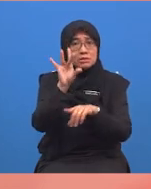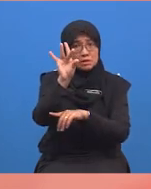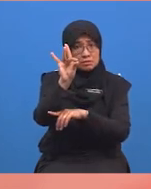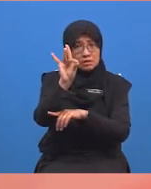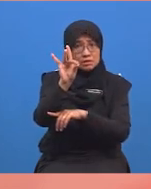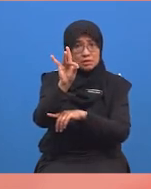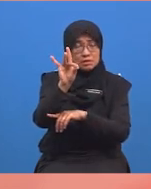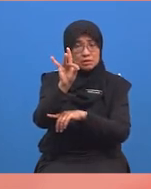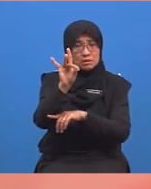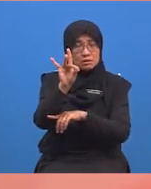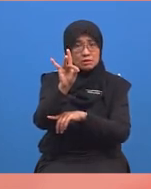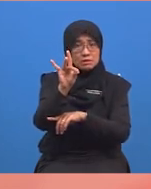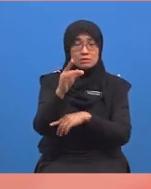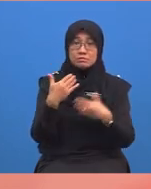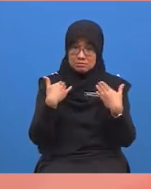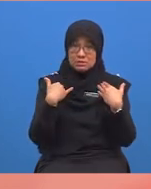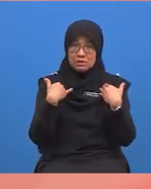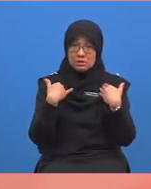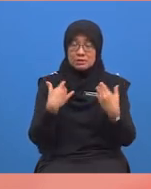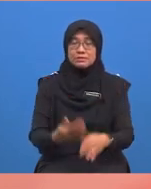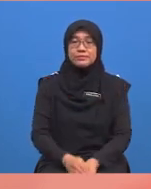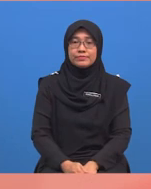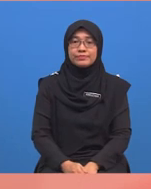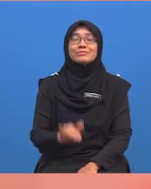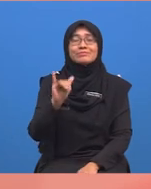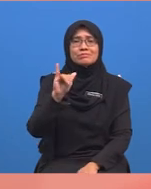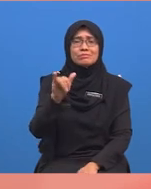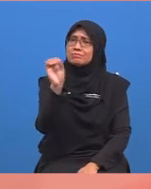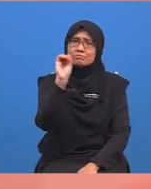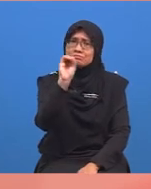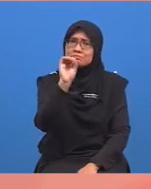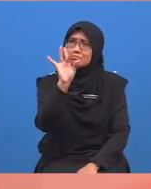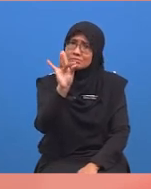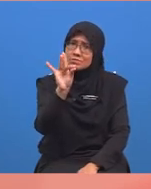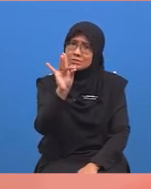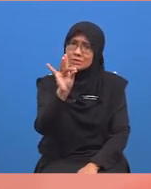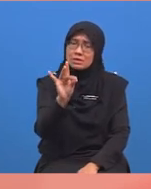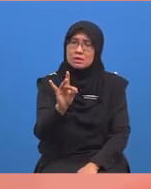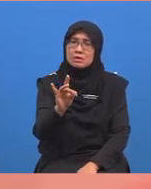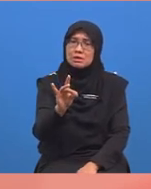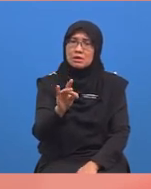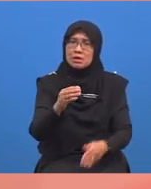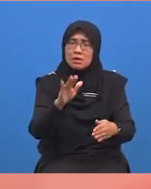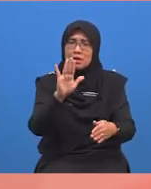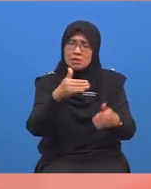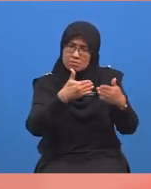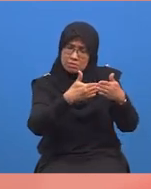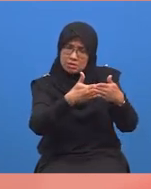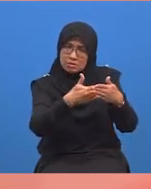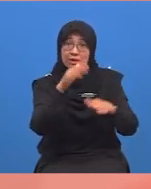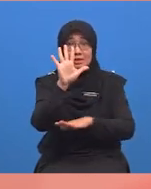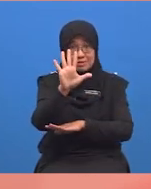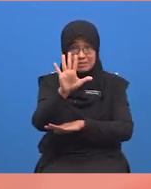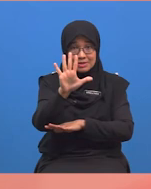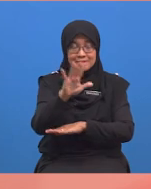dan tidak lebih daripadanya? Ya, tidak ada. Nilai paling hampir ialah lima.